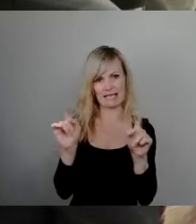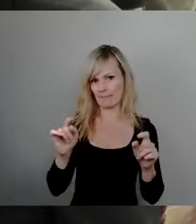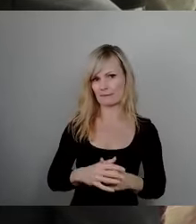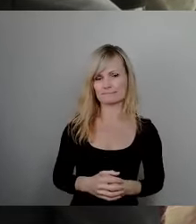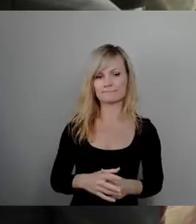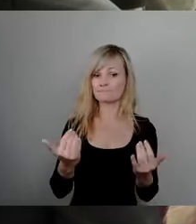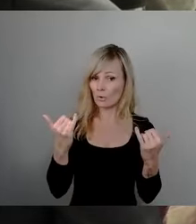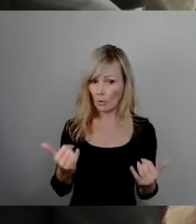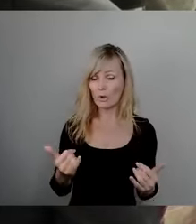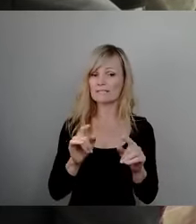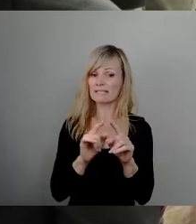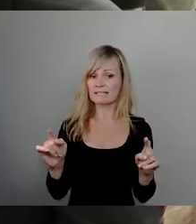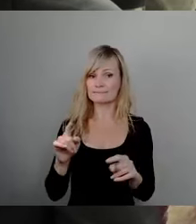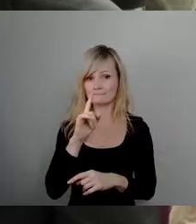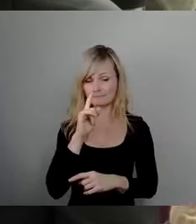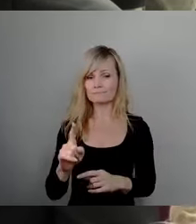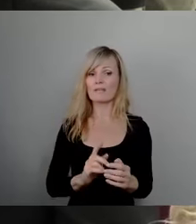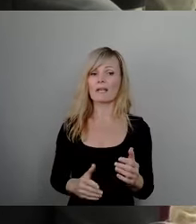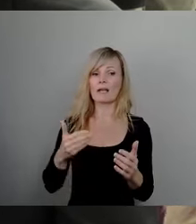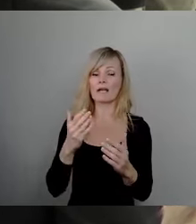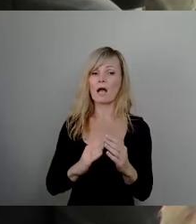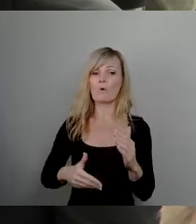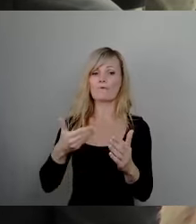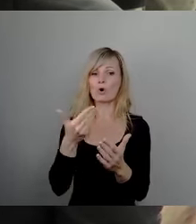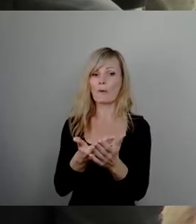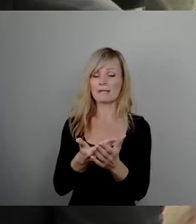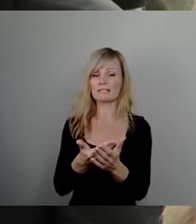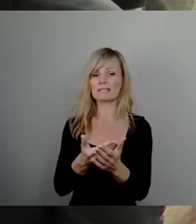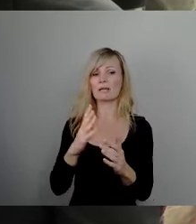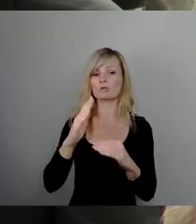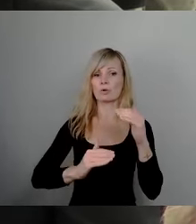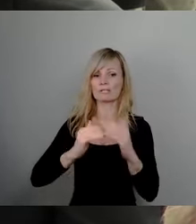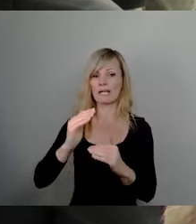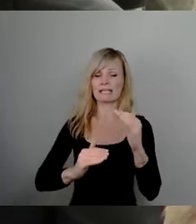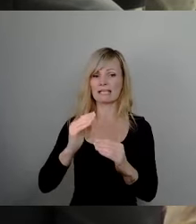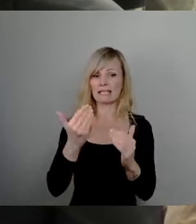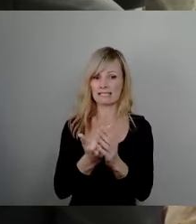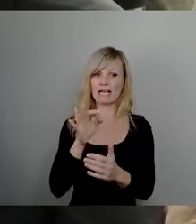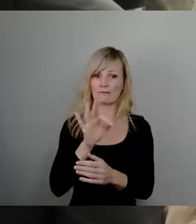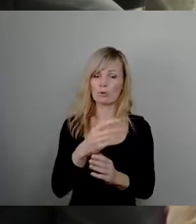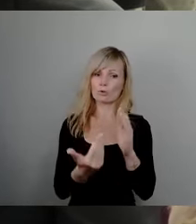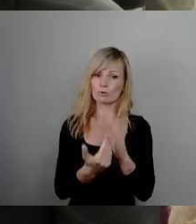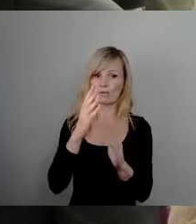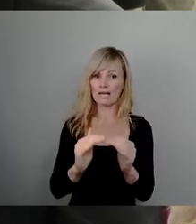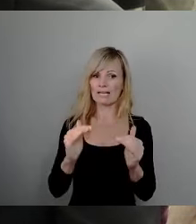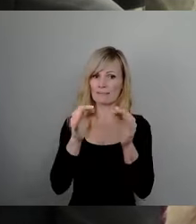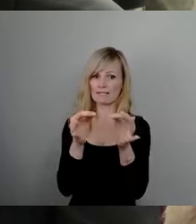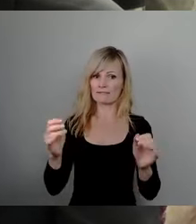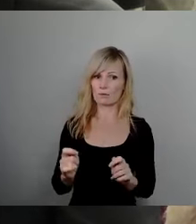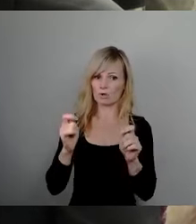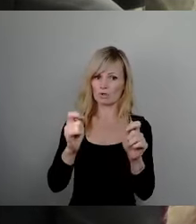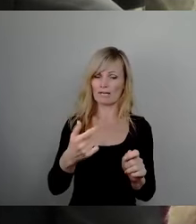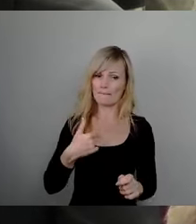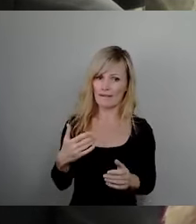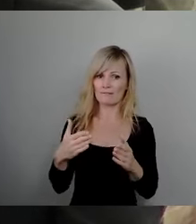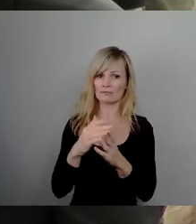Heute geht es um die Aufkommensneutralität und dafür wurde jetzt ein neuer Hebesatz vorgeschlagen, den meine Fraktion mitträgt und